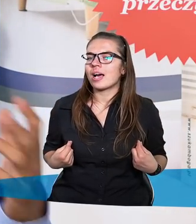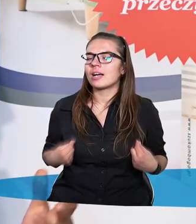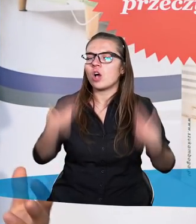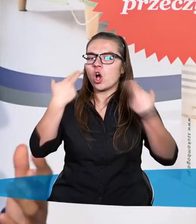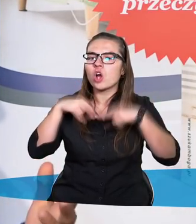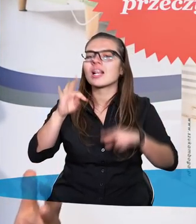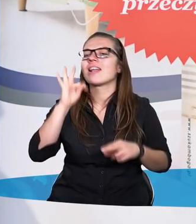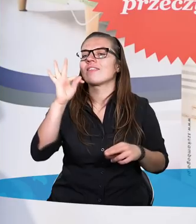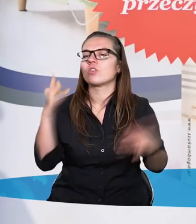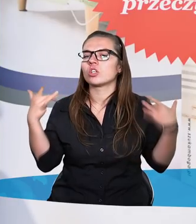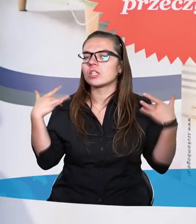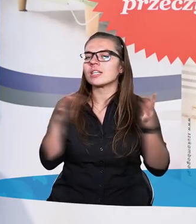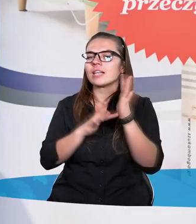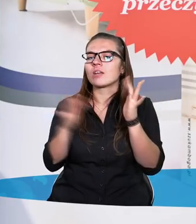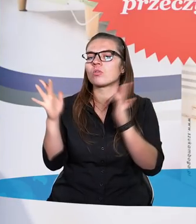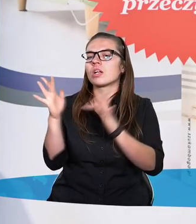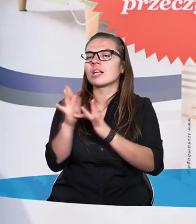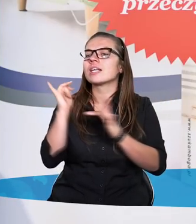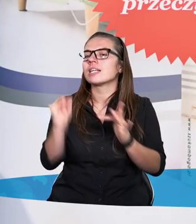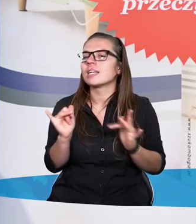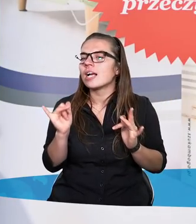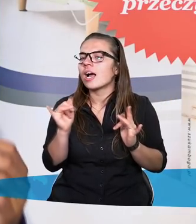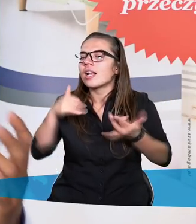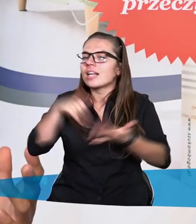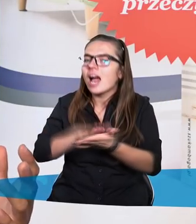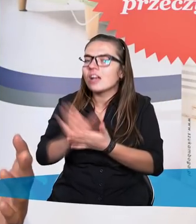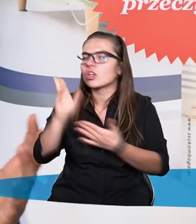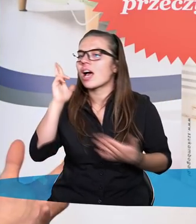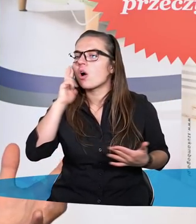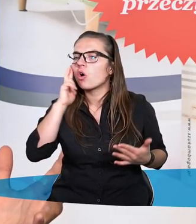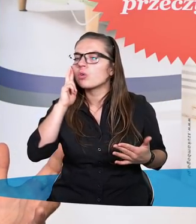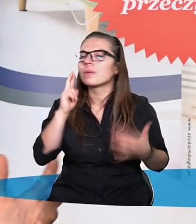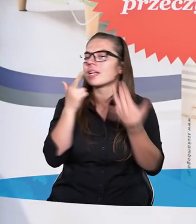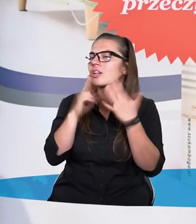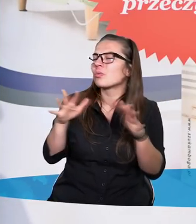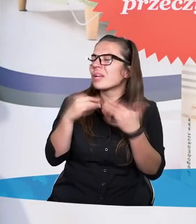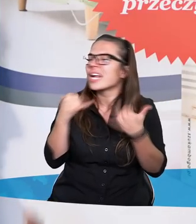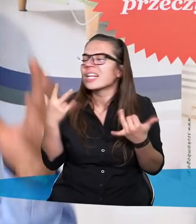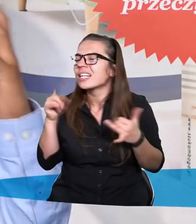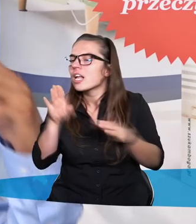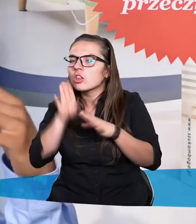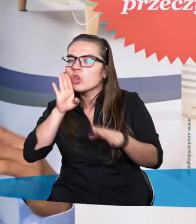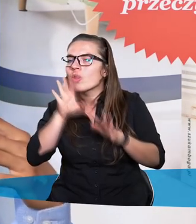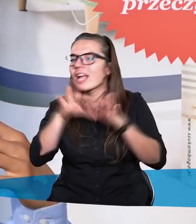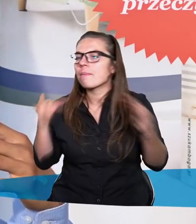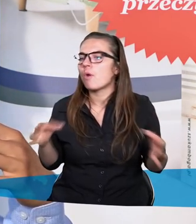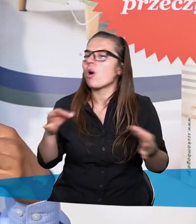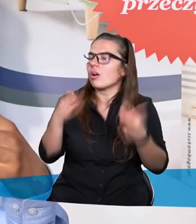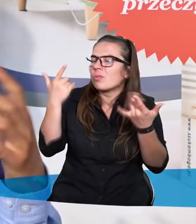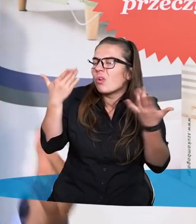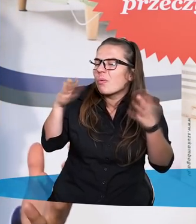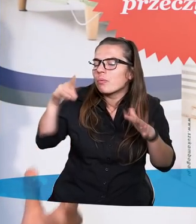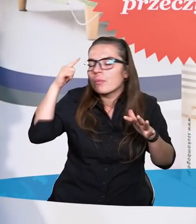oddaje swoje życie Jezusowi Chrystusowi i zaczyna rozumieć Go zupełnie inaczej niż do tej pory. Te mity upadają